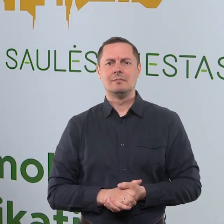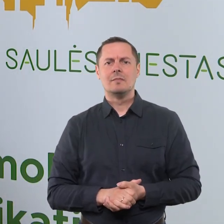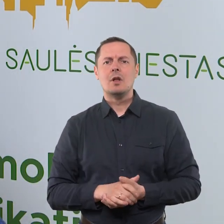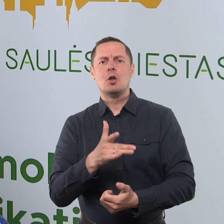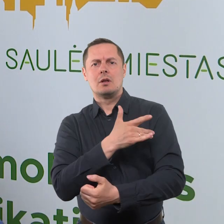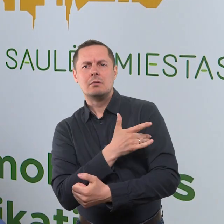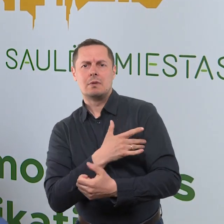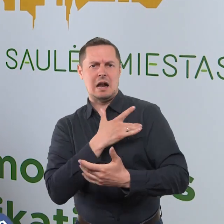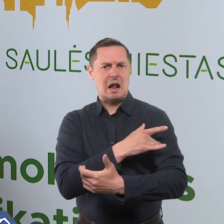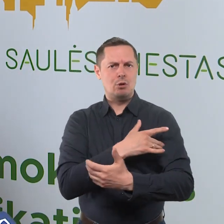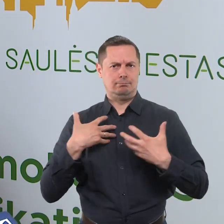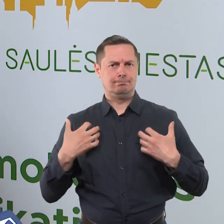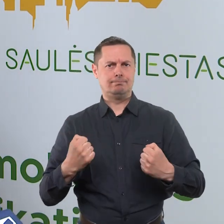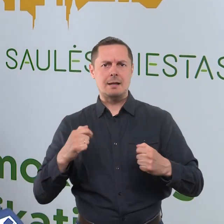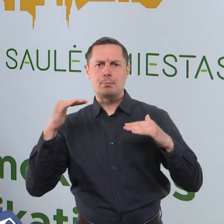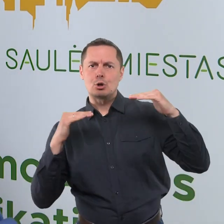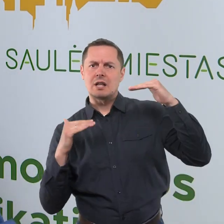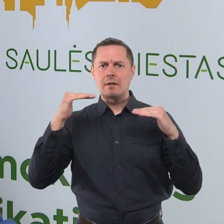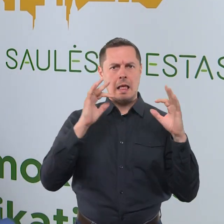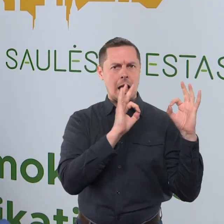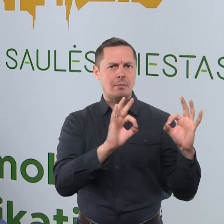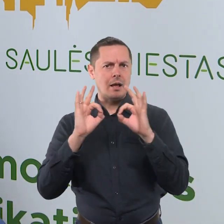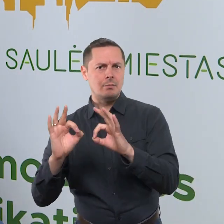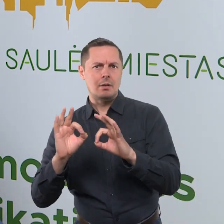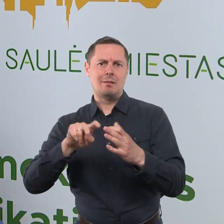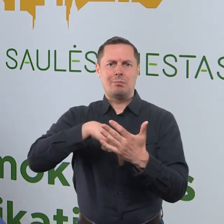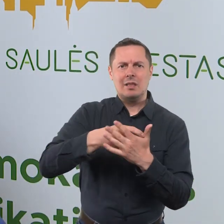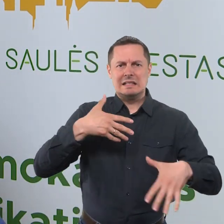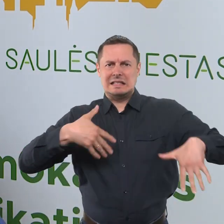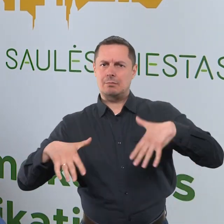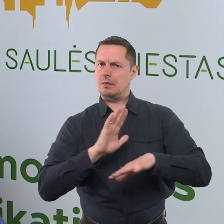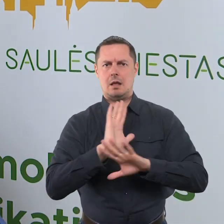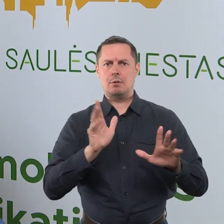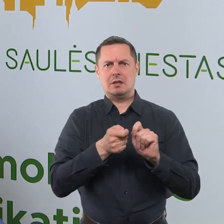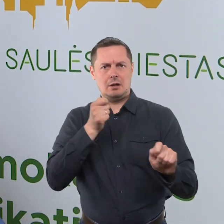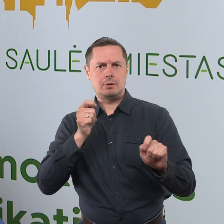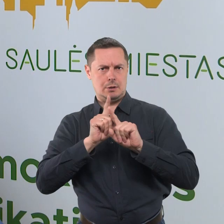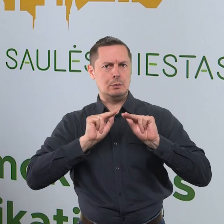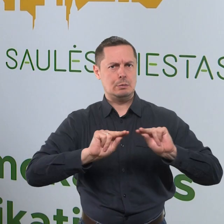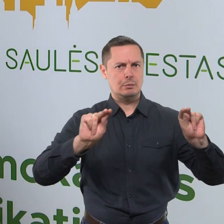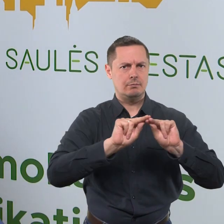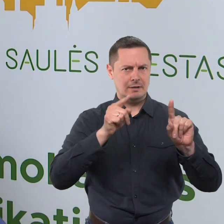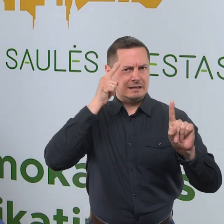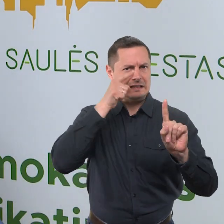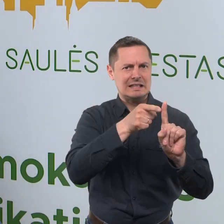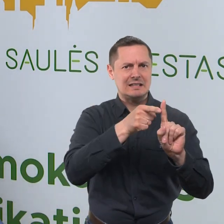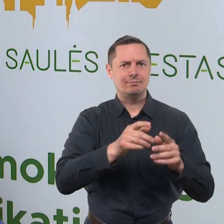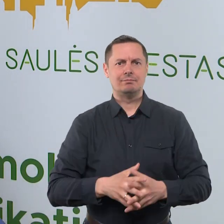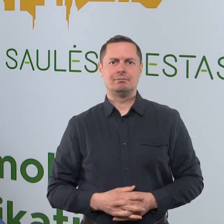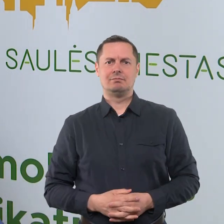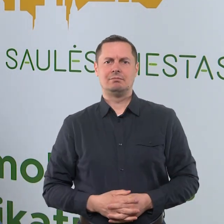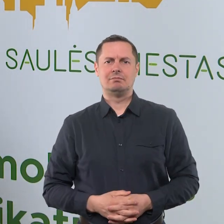kūno raumenis, kaip išlaikyti pusiausvyrą, kad mažinti kritimų skaičių ir traumų